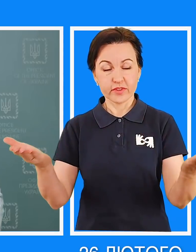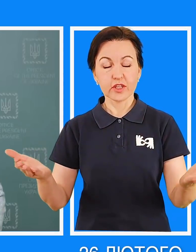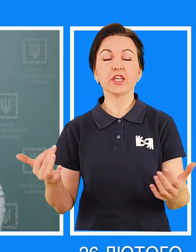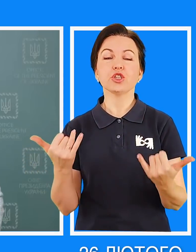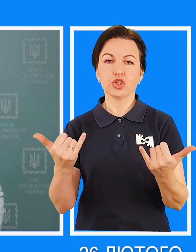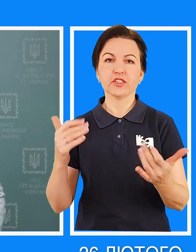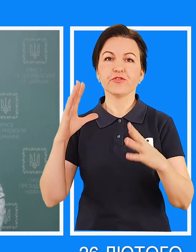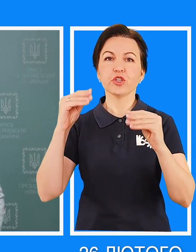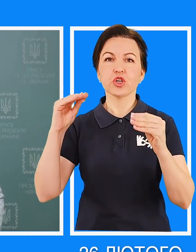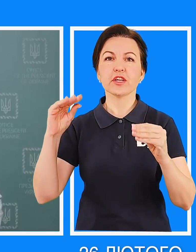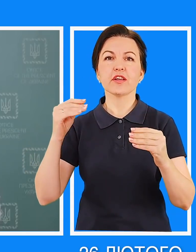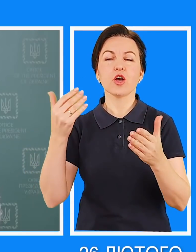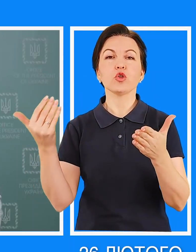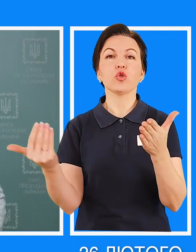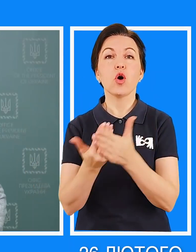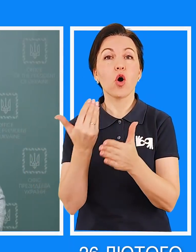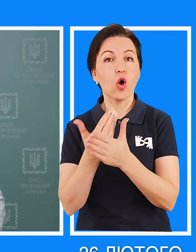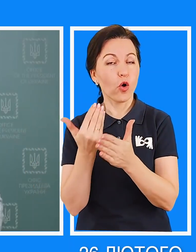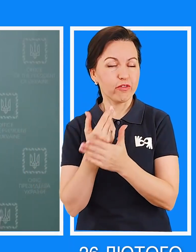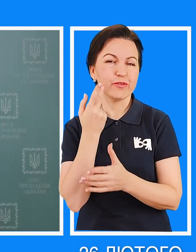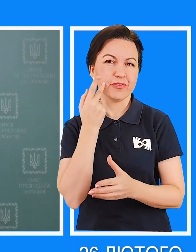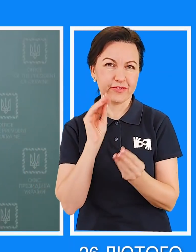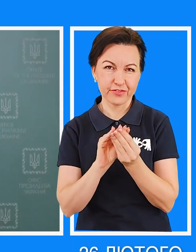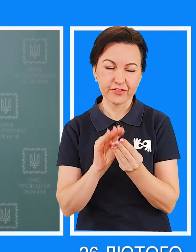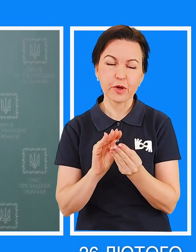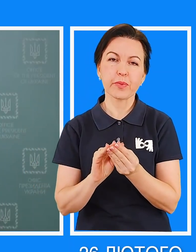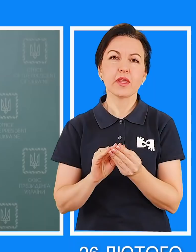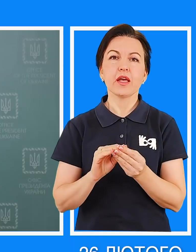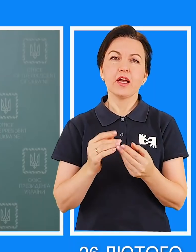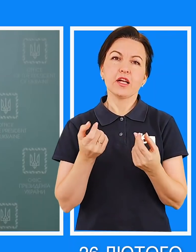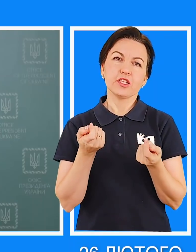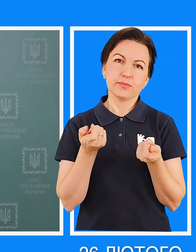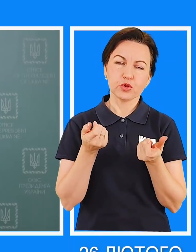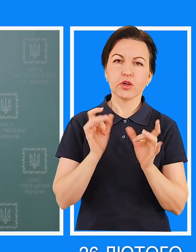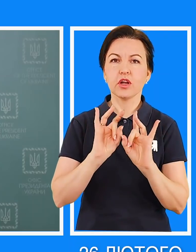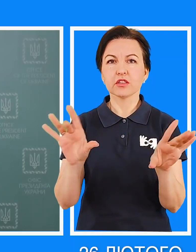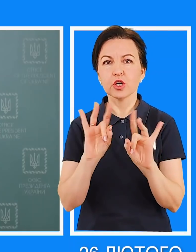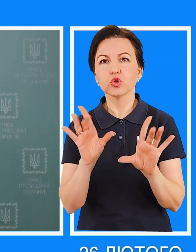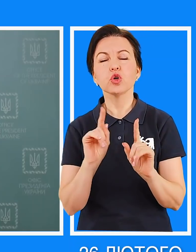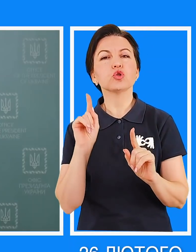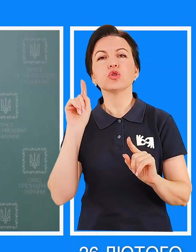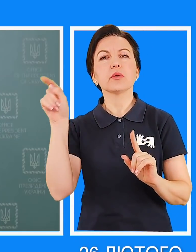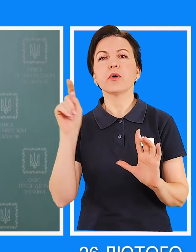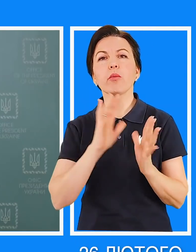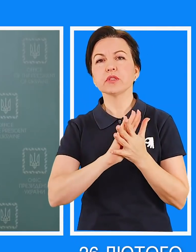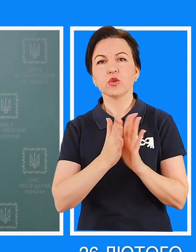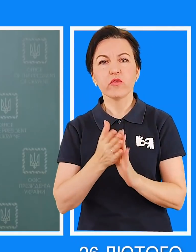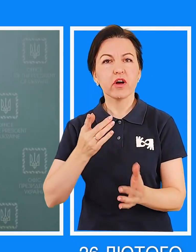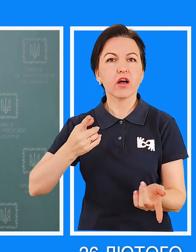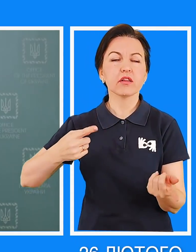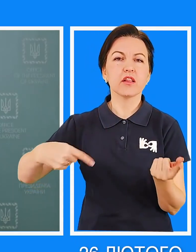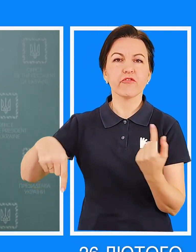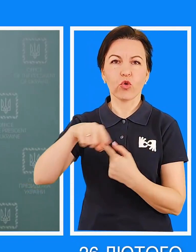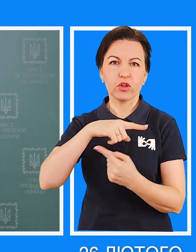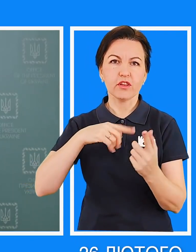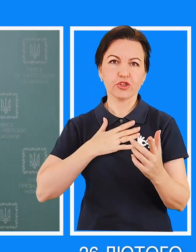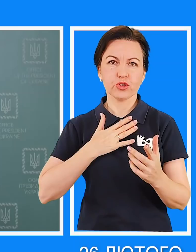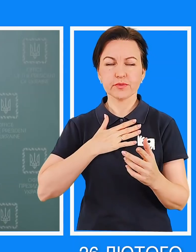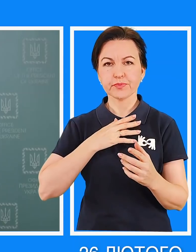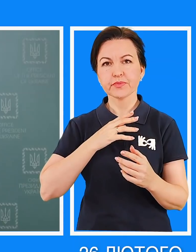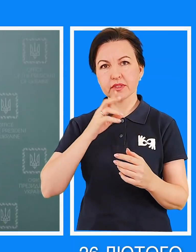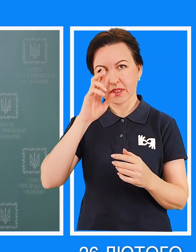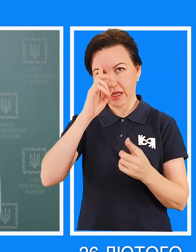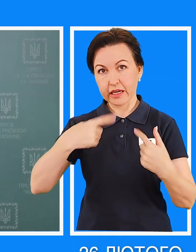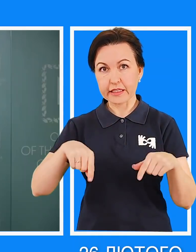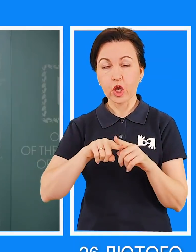Шановні колеги, у нас вечерній випуск новин наших постійних і невеличке введення нас всіх в оперативну обстановку навколо